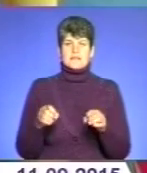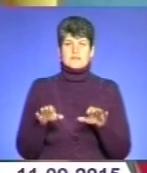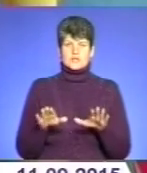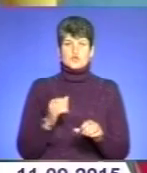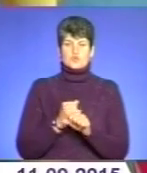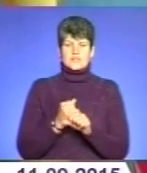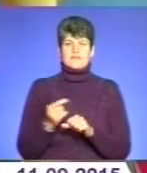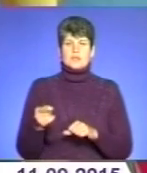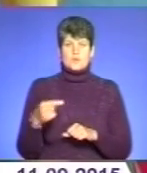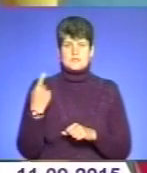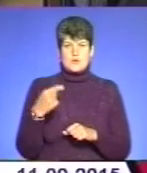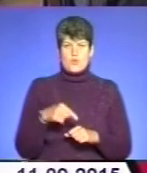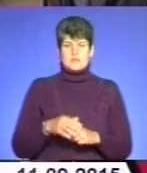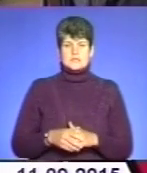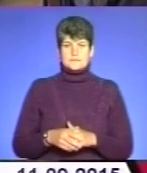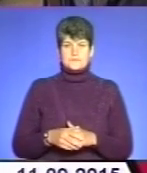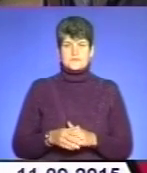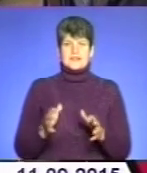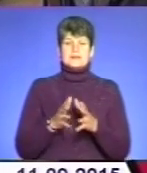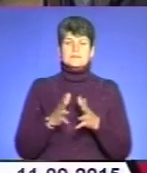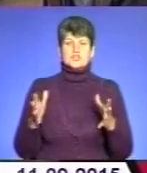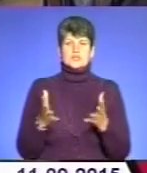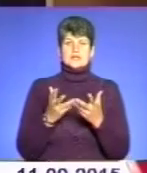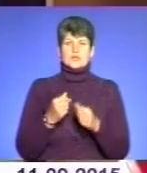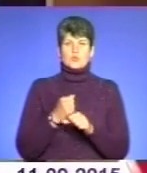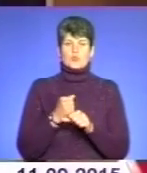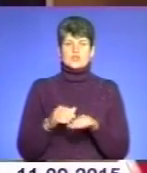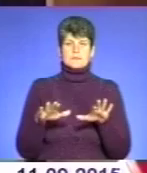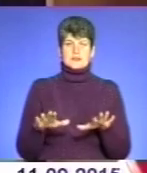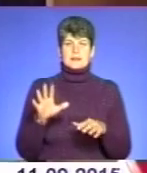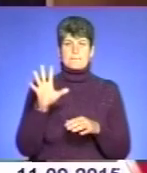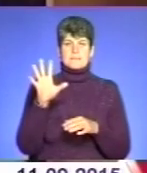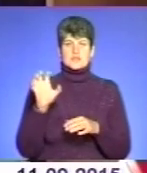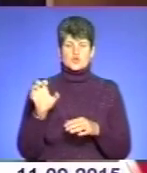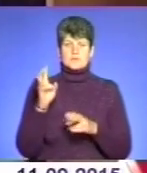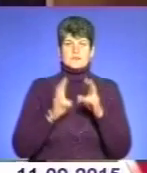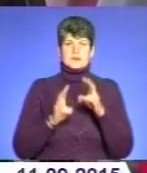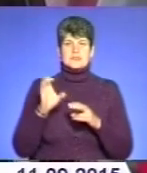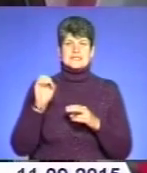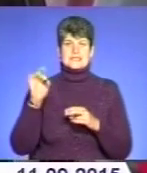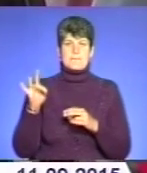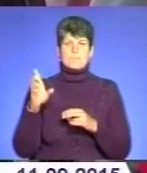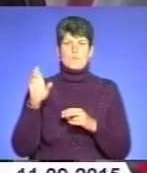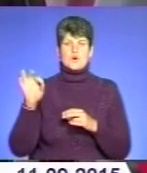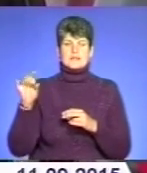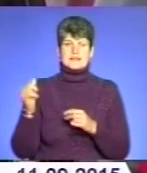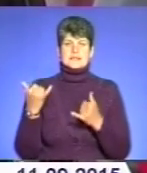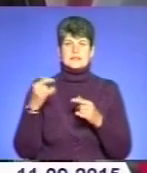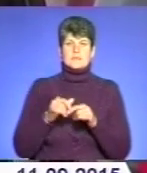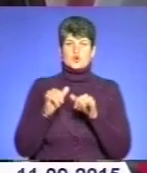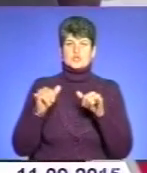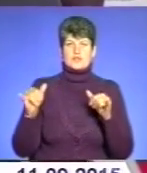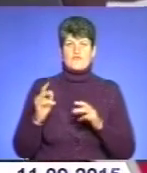зробити в Тернопільській області. Збільшило кількість робочих місць на 500 підприємств Себортнеце. Наразі там розширюють